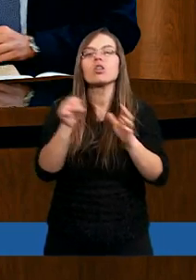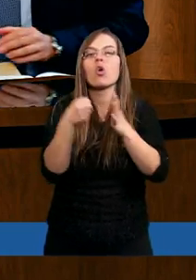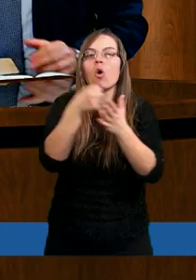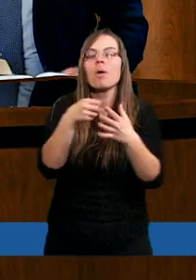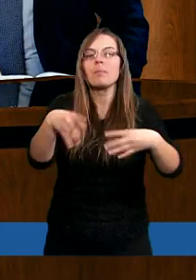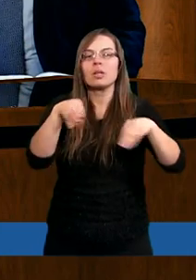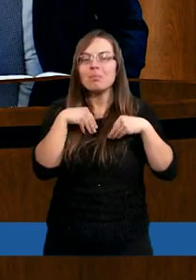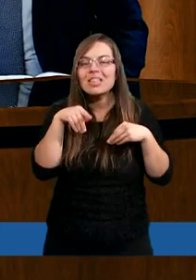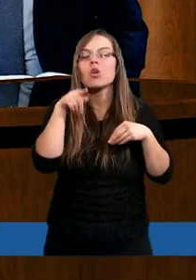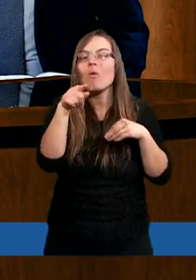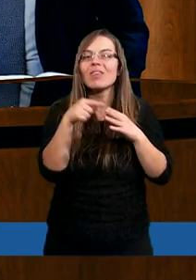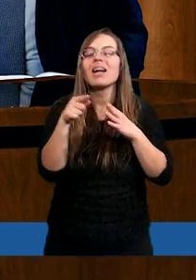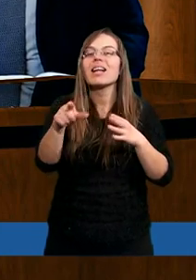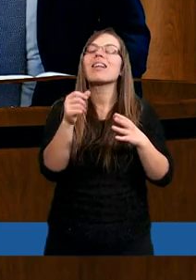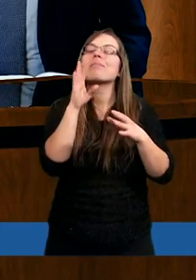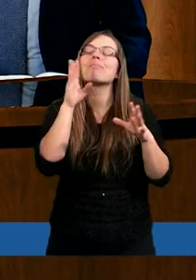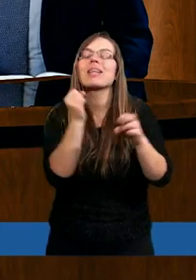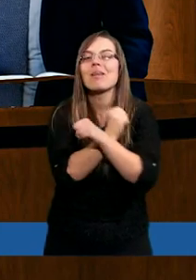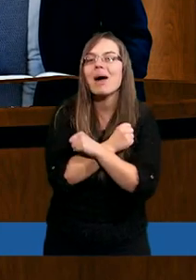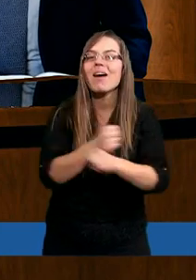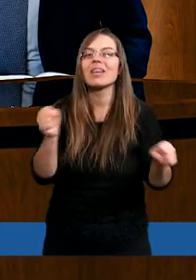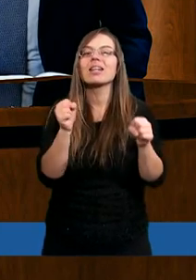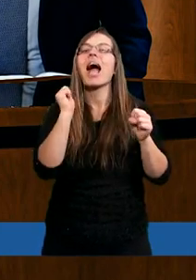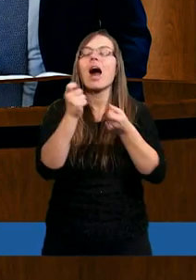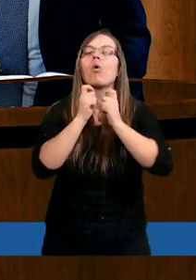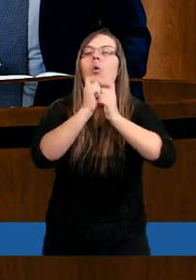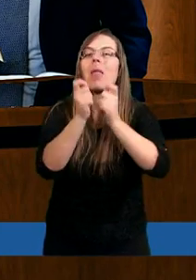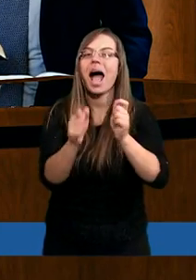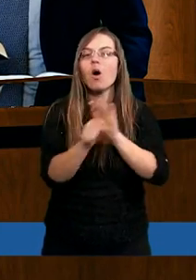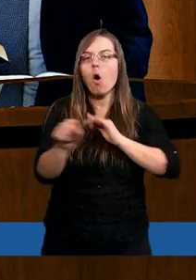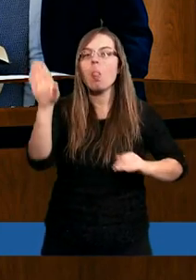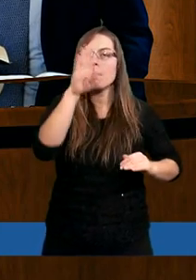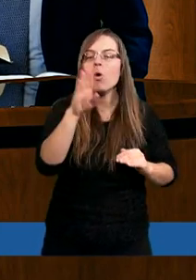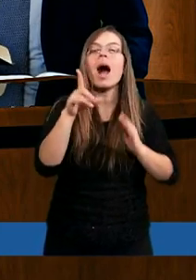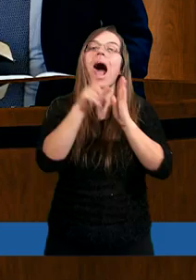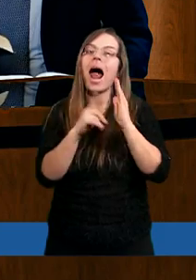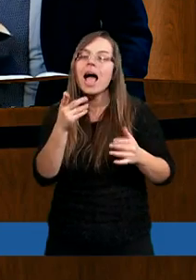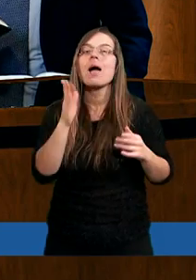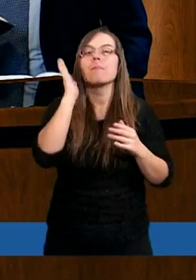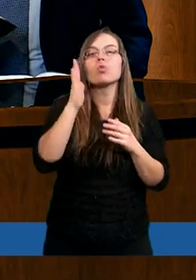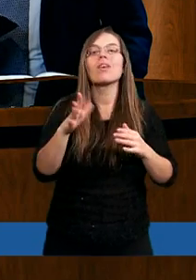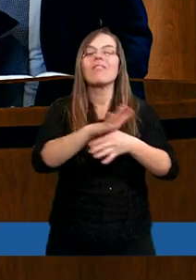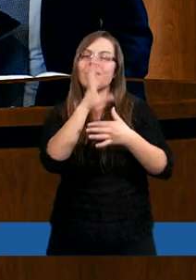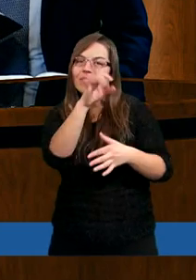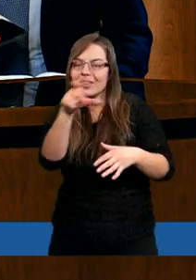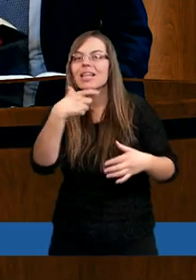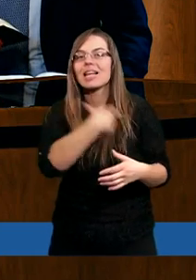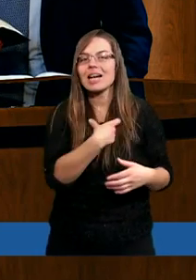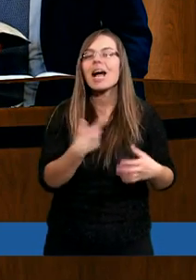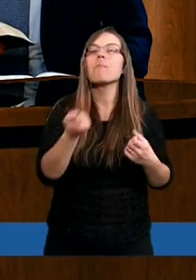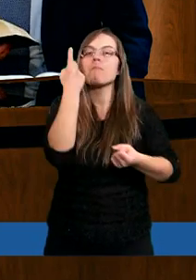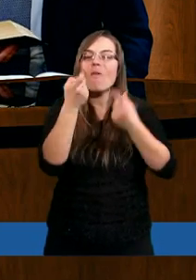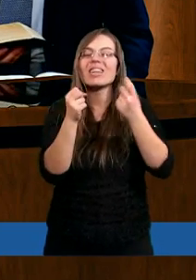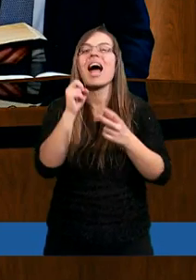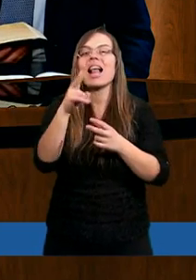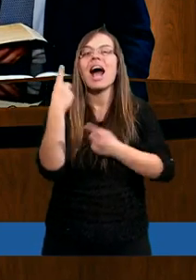przyjął łaskę Chrystusa, przyjął zbawienie jako dar od Boga, ale potem w wielu sercach gdzieś powstała